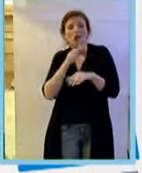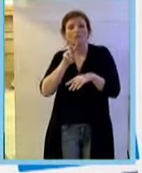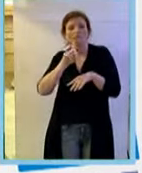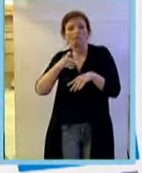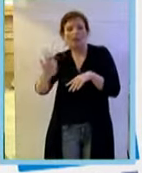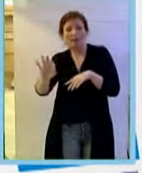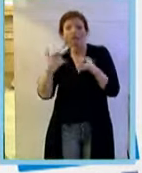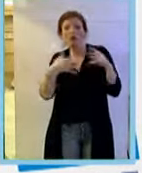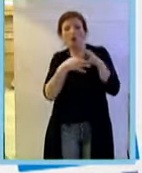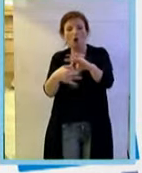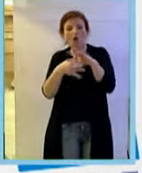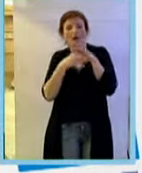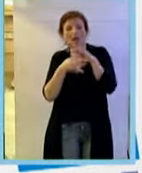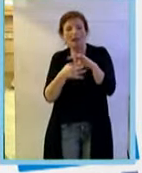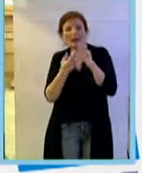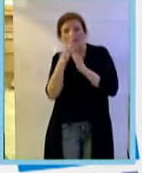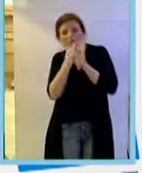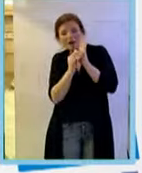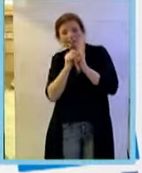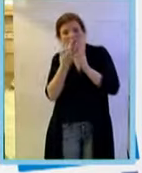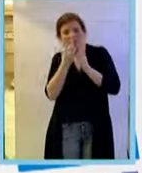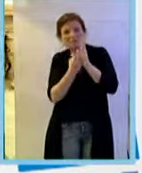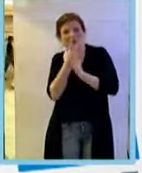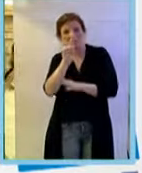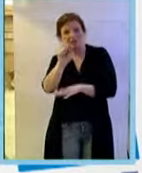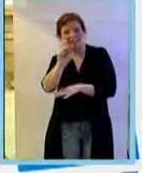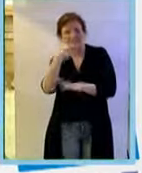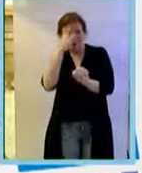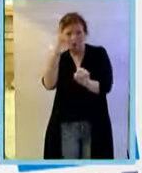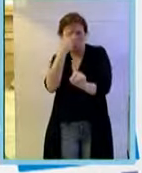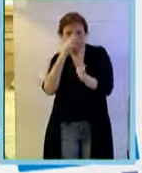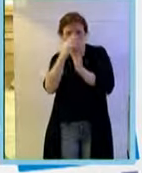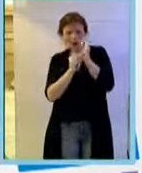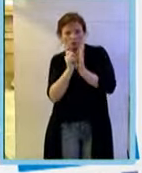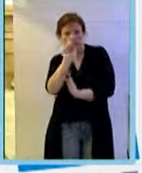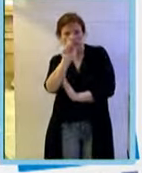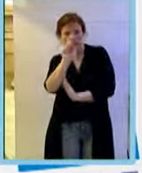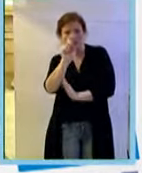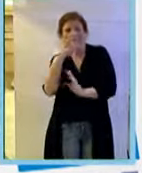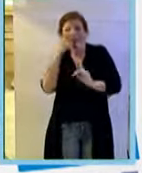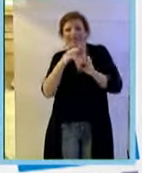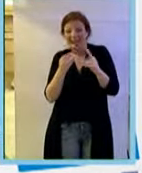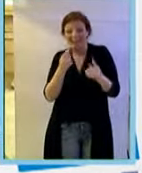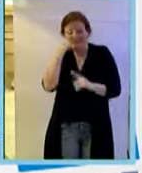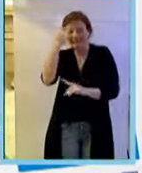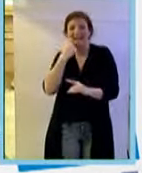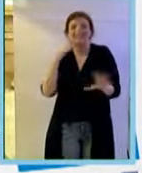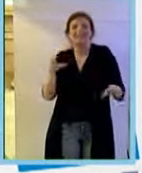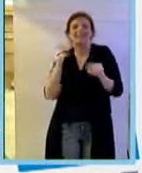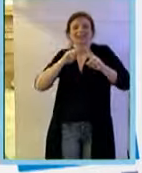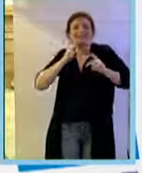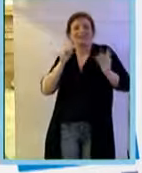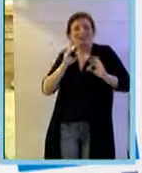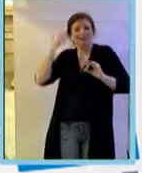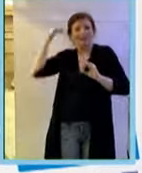è correlato al fattore X questo ipotetico fattore X che è stato postulato da questi primi ricercatori ci sono